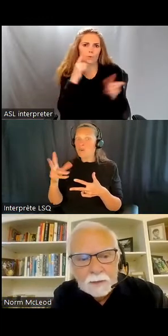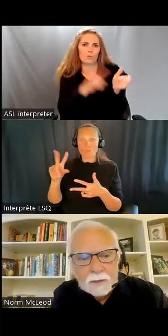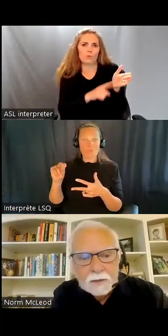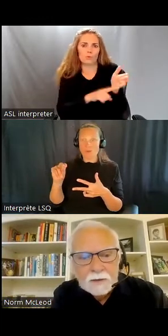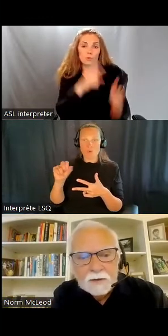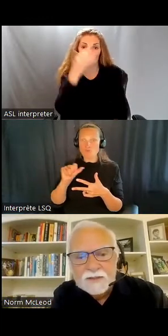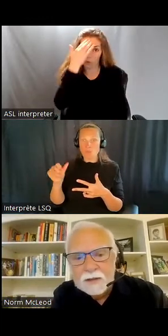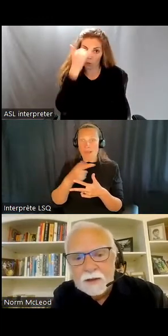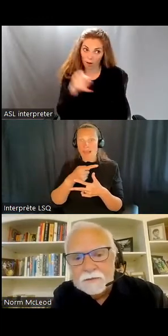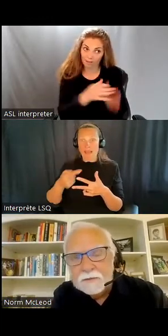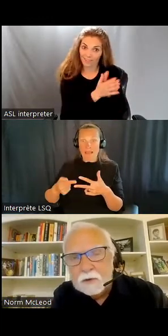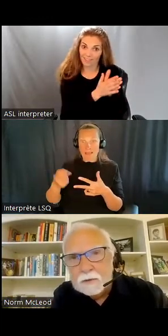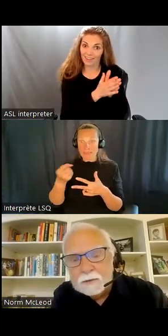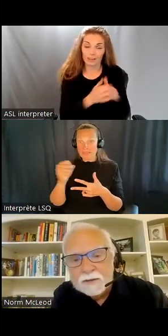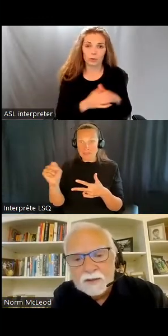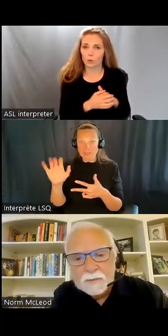disponible.